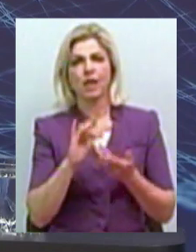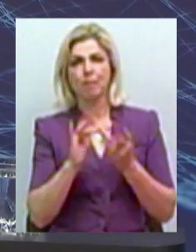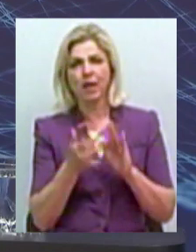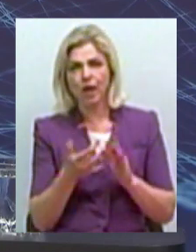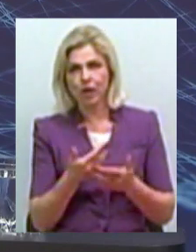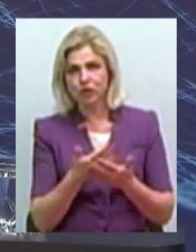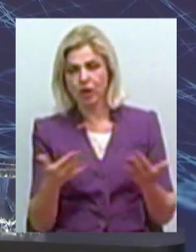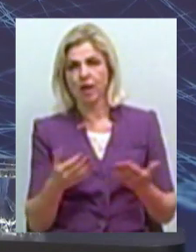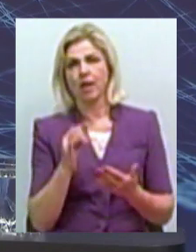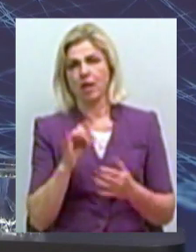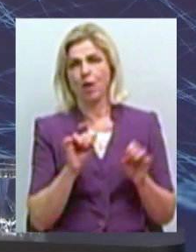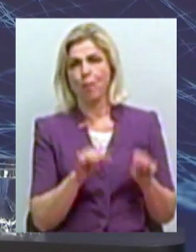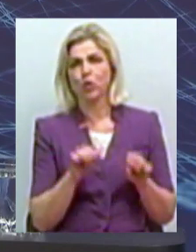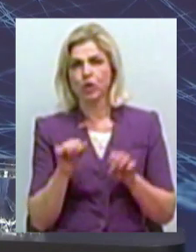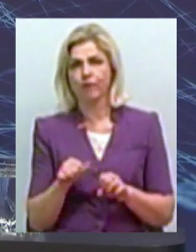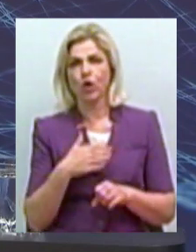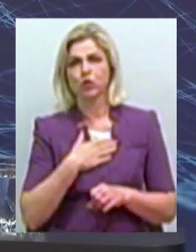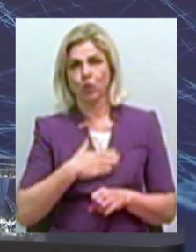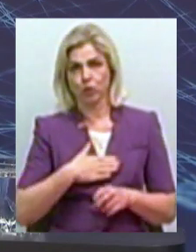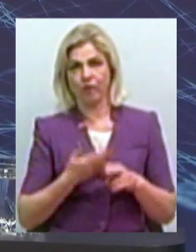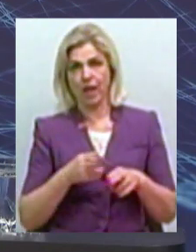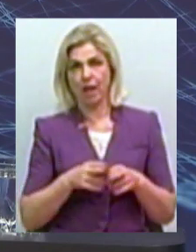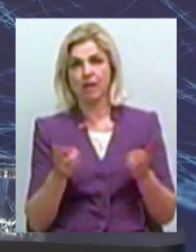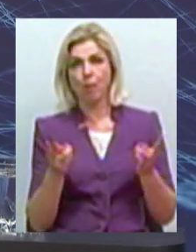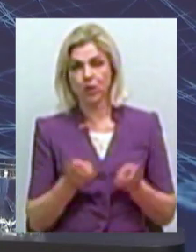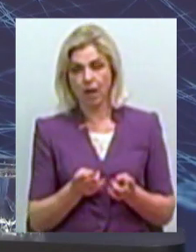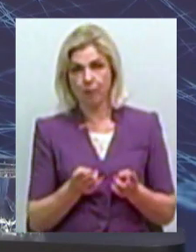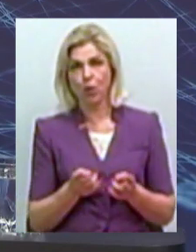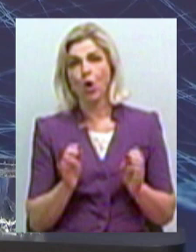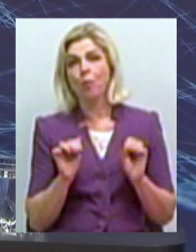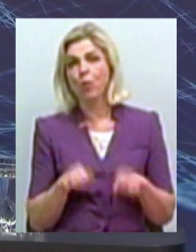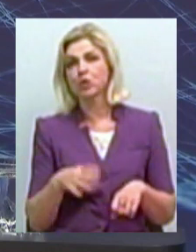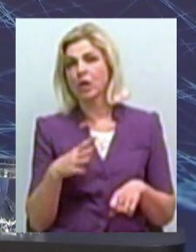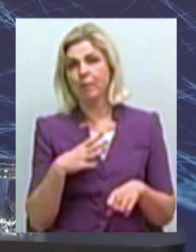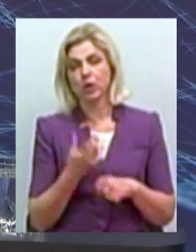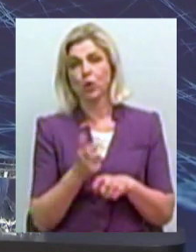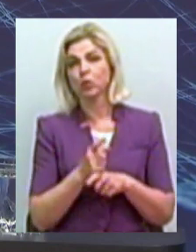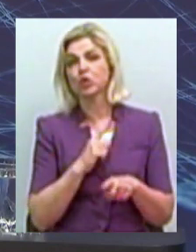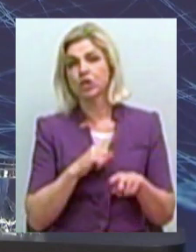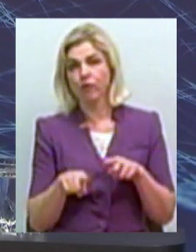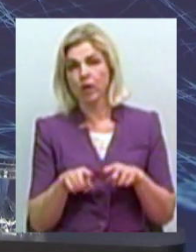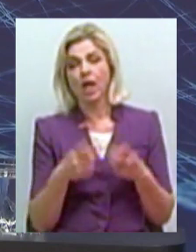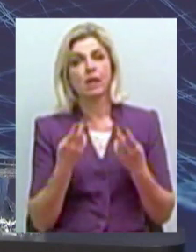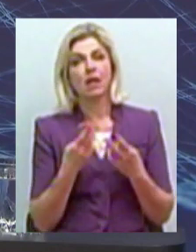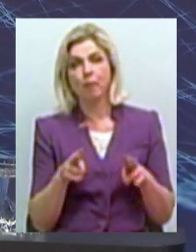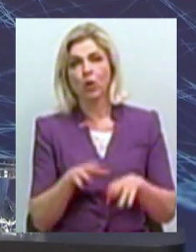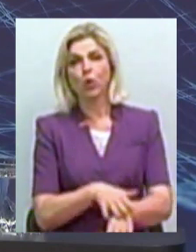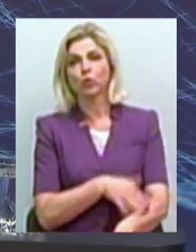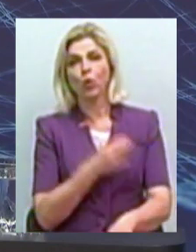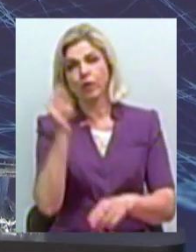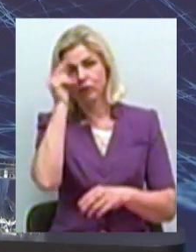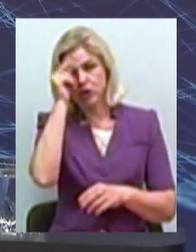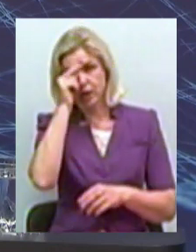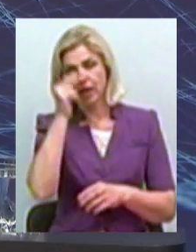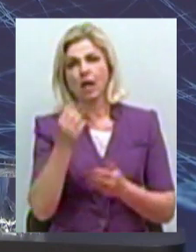можливість задовольнити цю потребу може бути дуже швидкою, не потрібно довго вчитися,